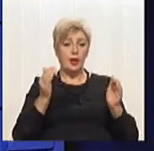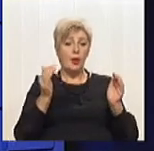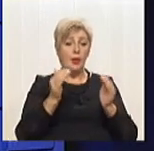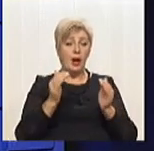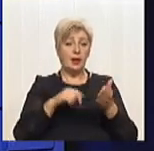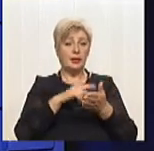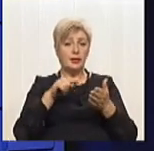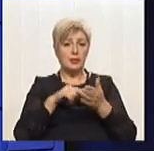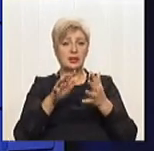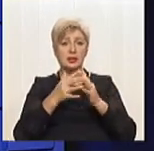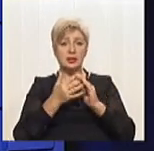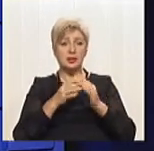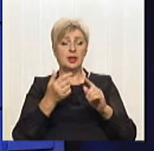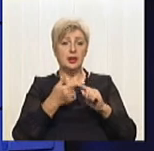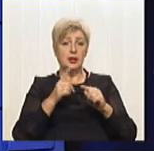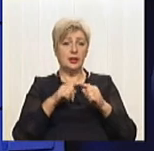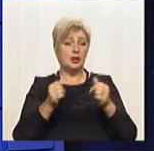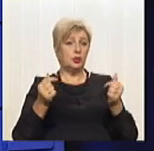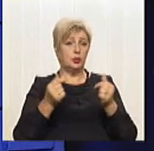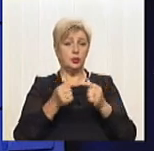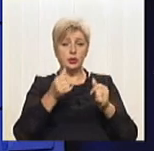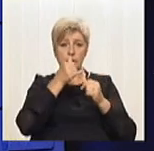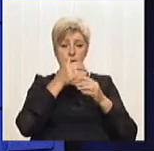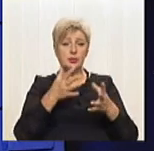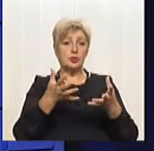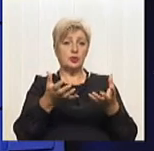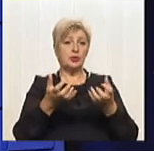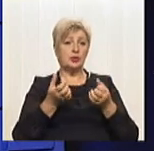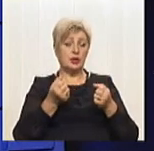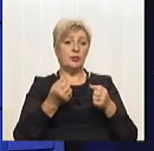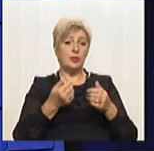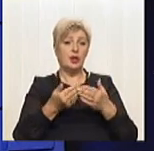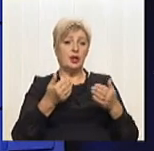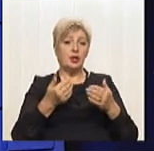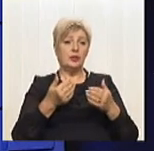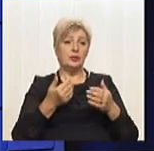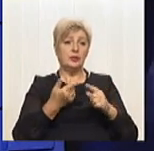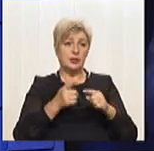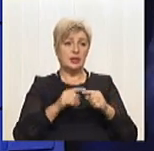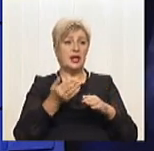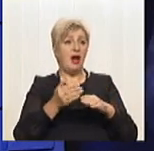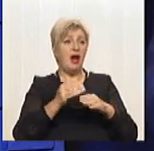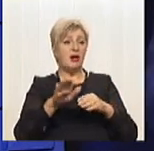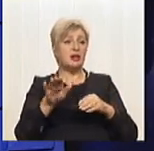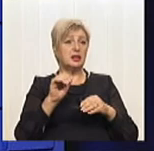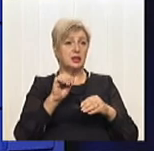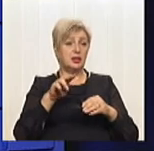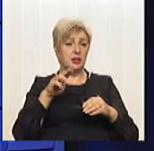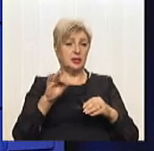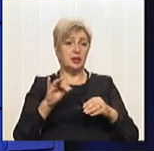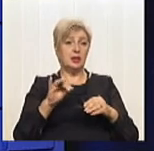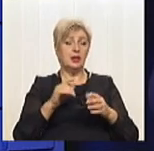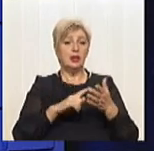які точно не зможуть отримати по стандартній процедурі під муніципальну гарантію ці кредити. Для того і має бути